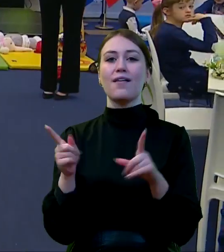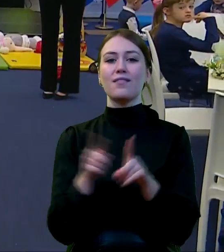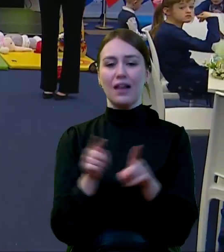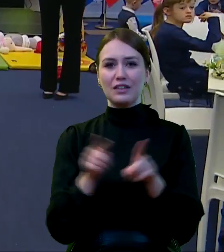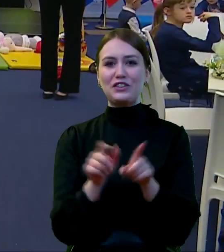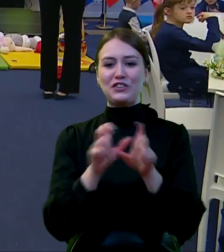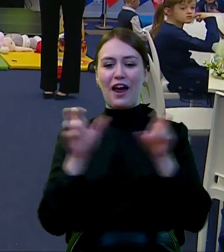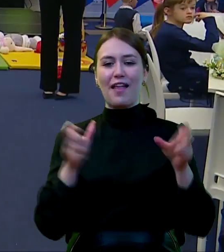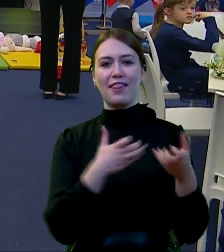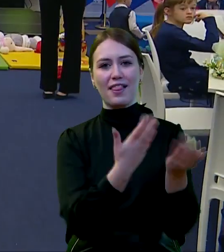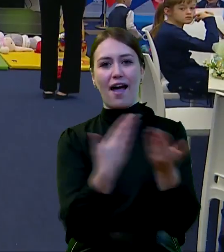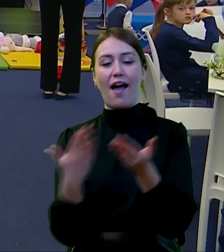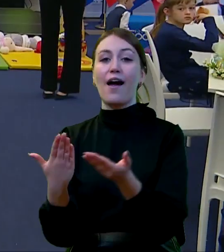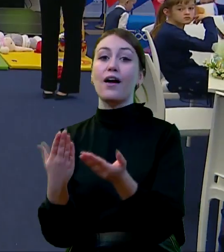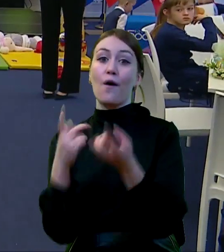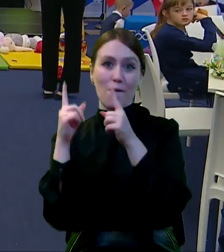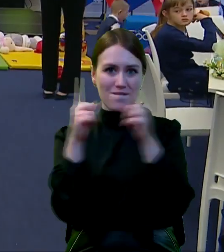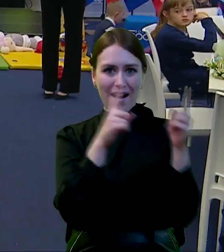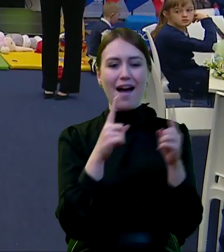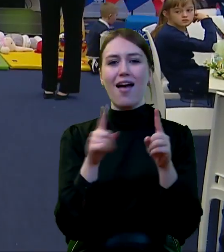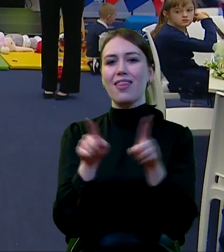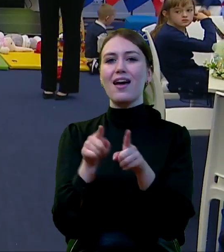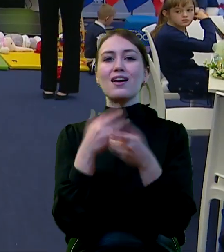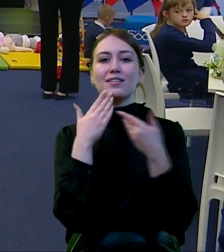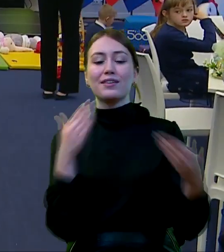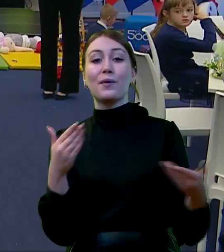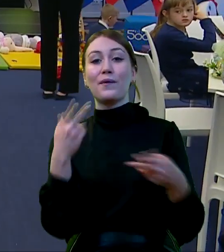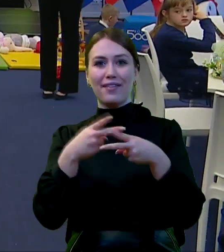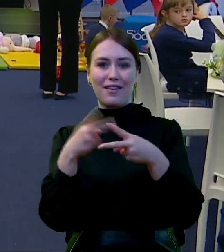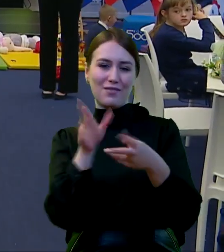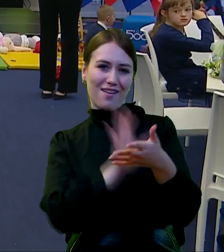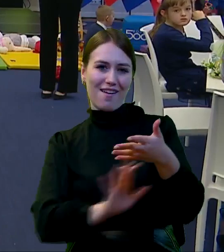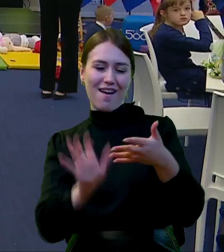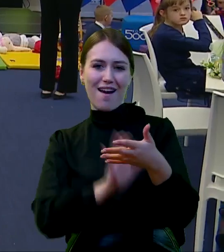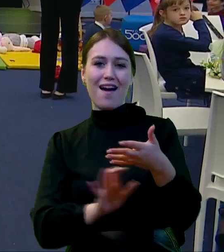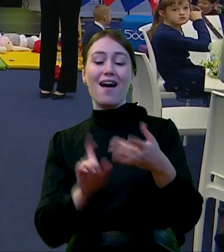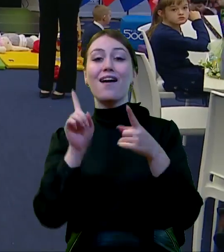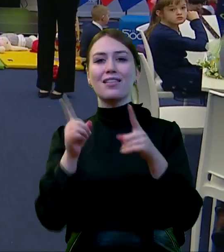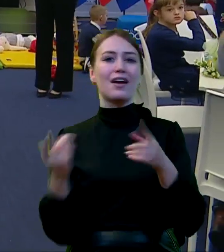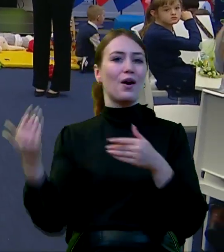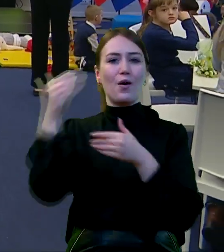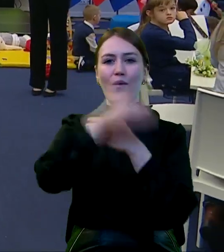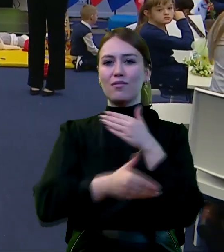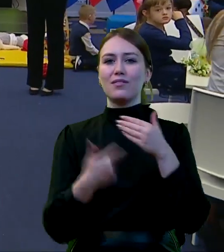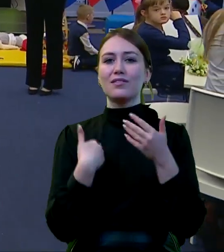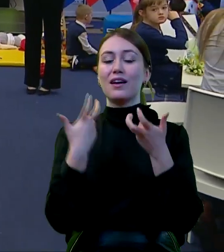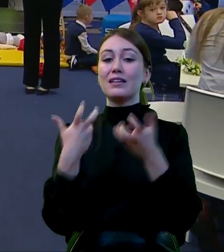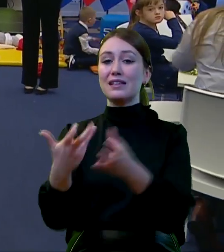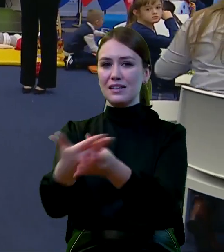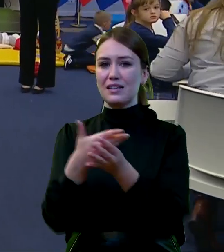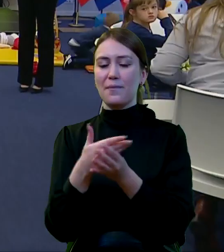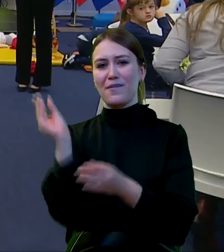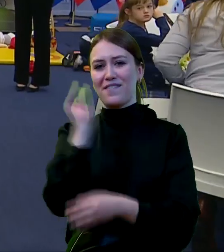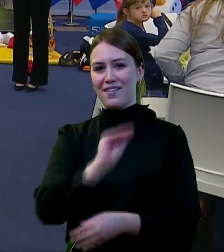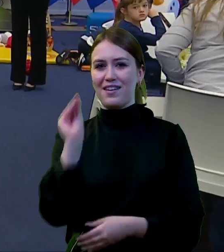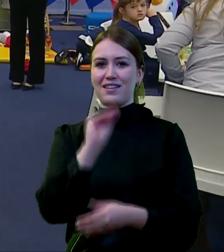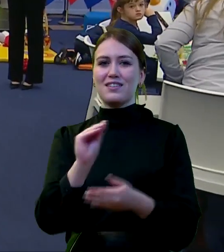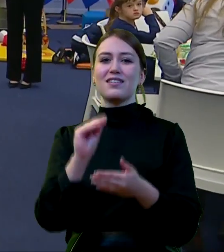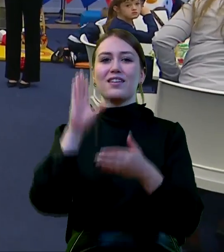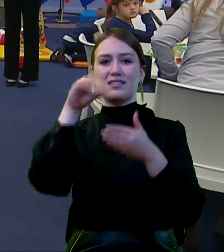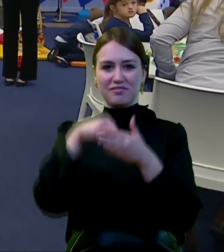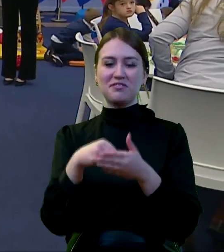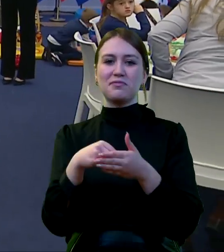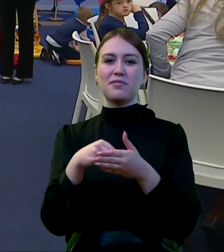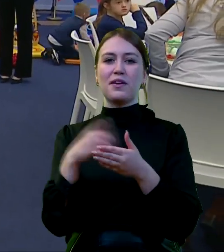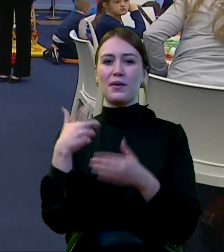poświęcony czas, obecność i uwagę. Dziękuję państwu przed telewizorami. Ale na sam koniec chciałabym zaprosić jeszcze na scenę,